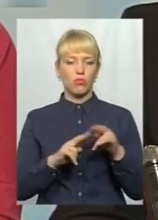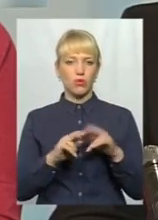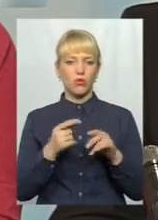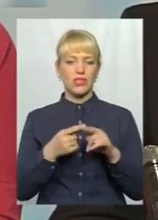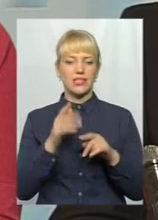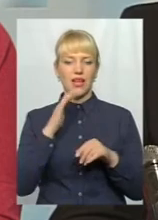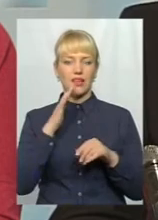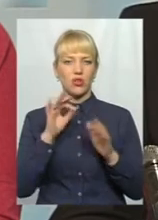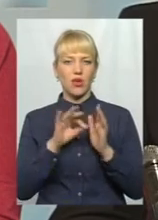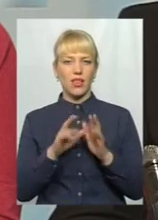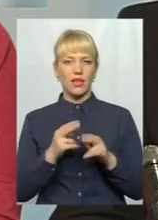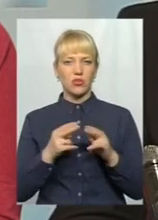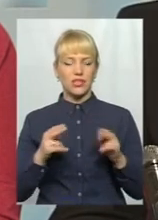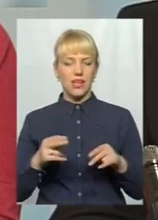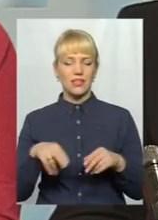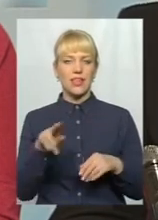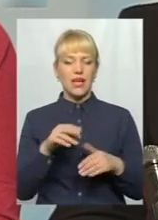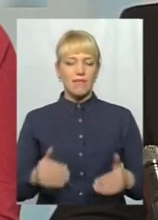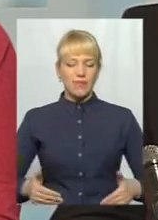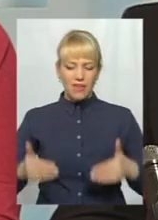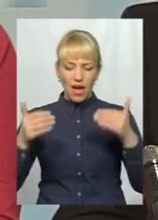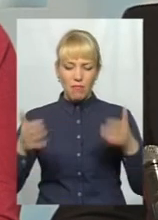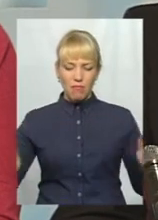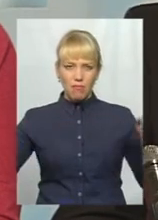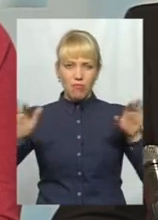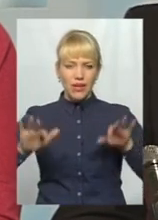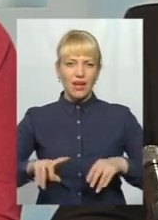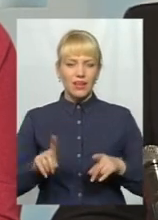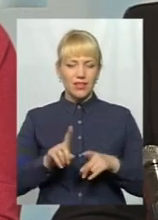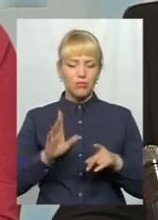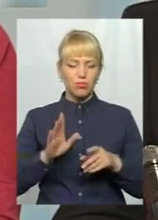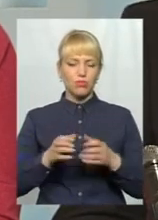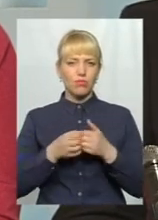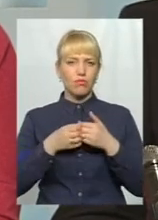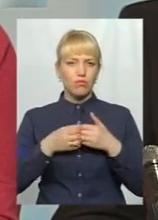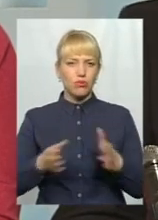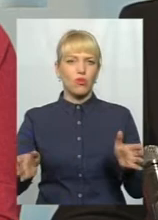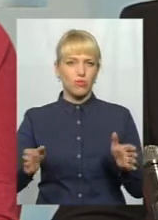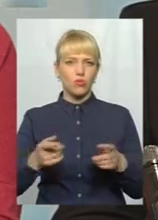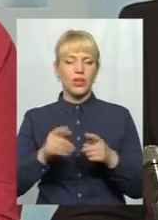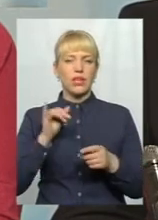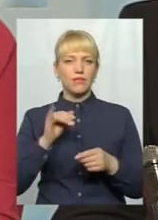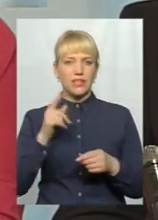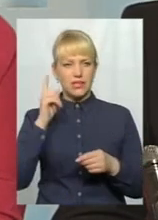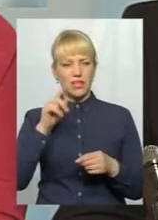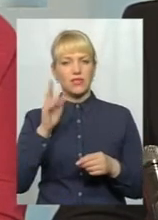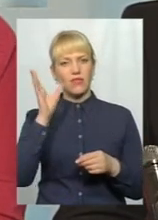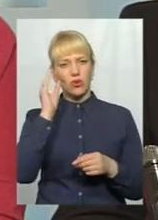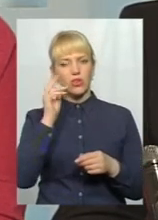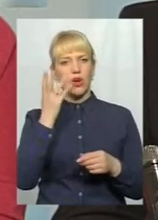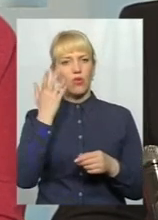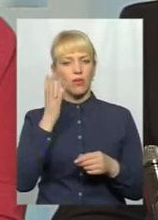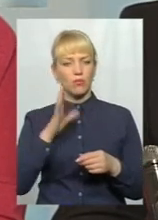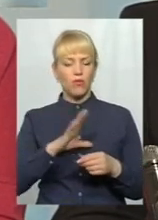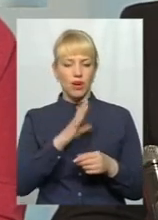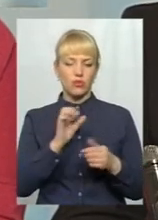можуть, по-перше, дамби, які будуть насипані, вони можуть, якщо вони прорвуть, а враховуючи те, що ви знаєте, в нас як буває посуха, так